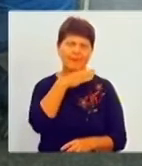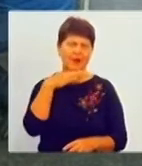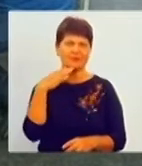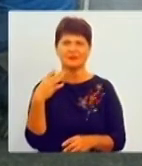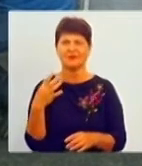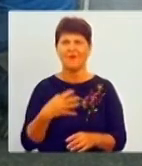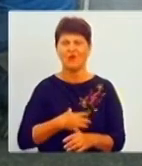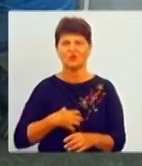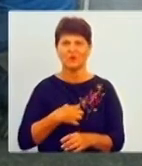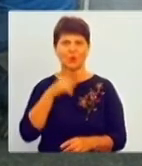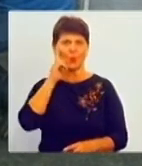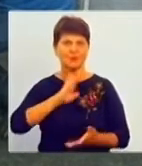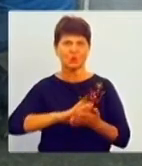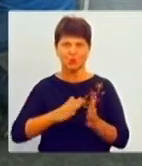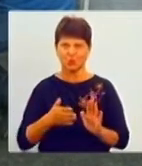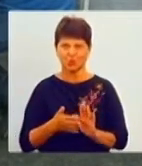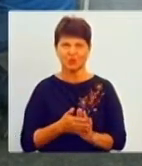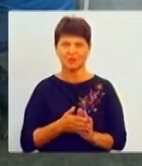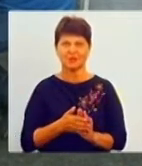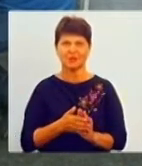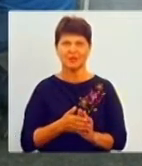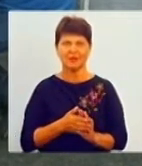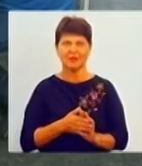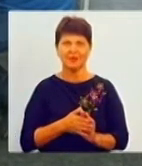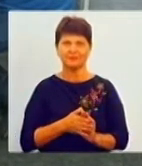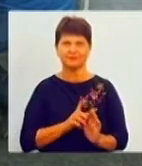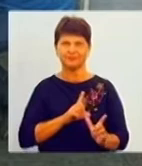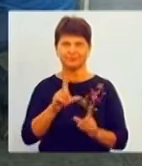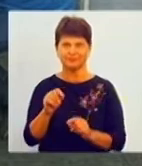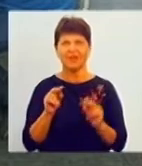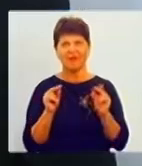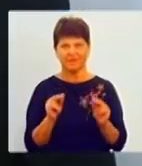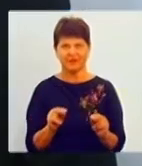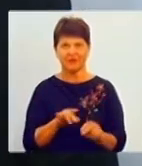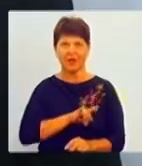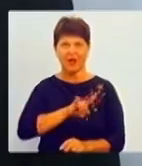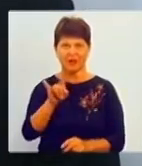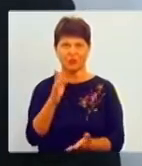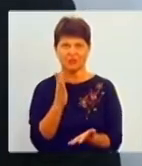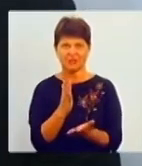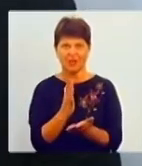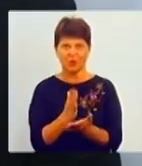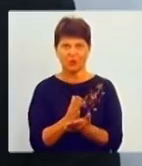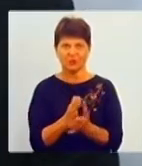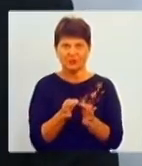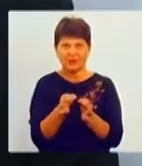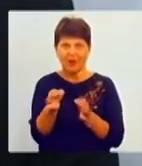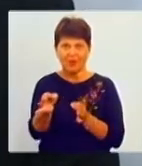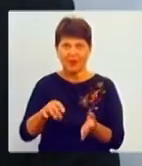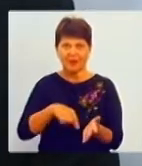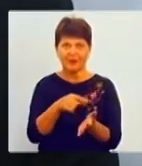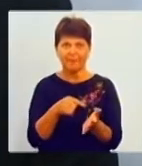зручність добиратись. Відверто аеропорт знаходиться на окраїні міста, і